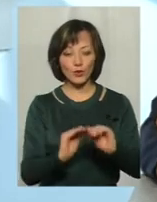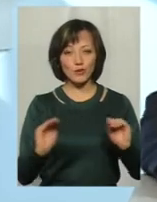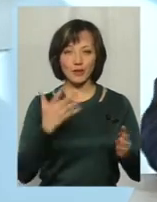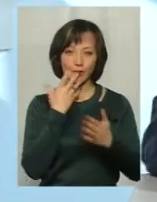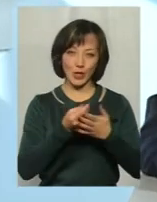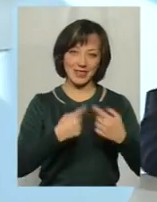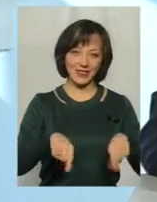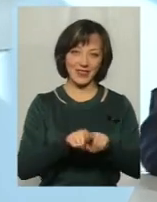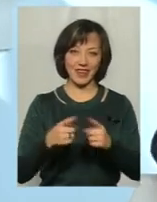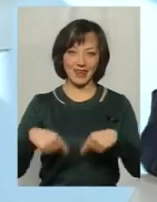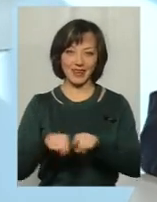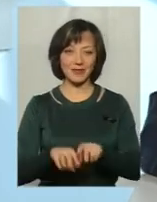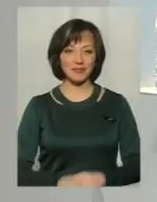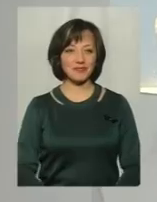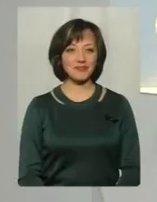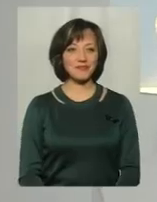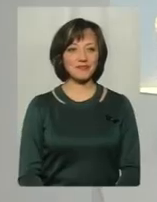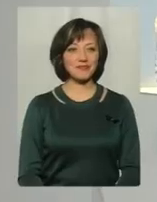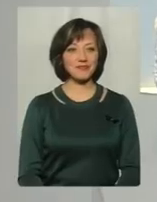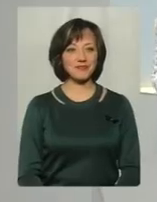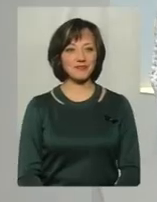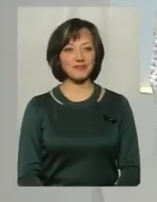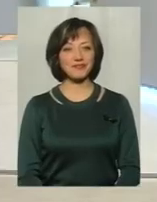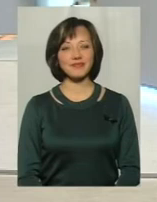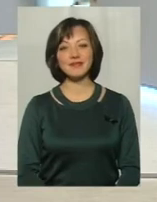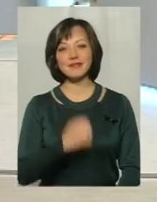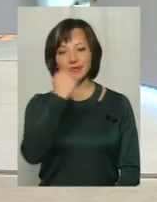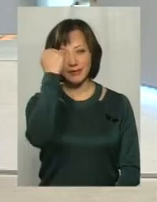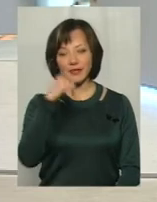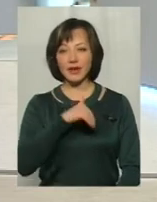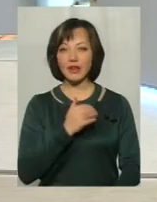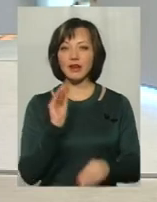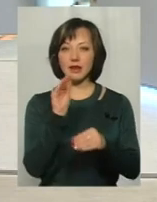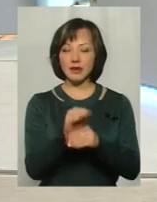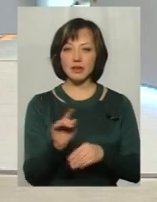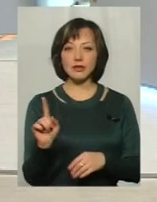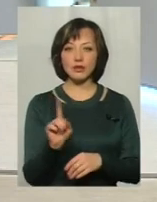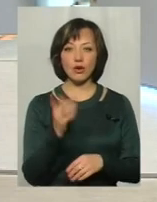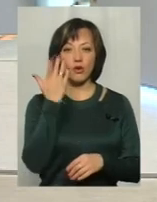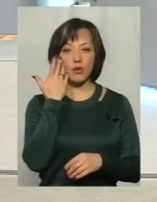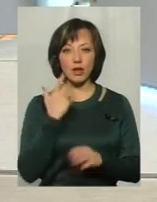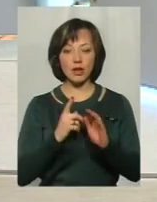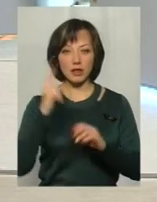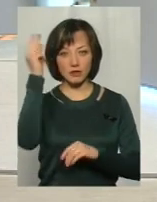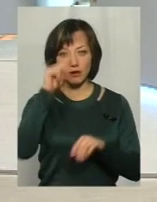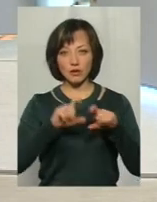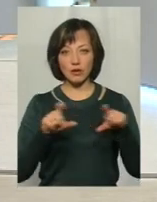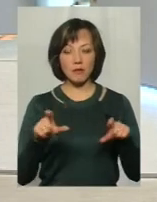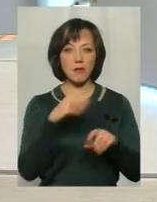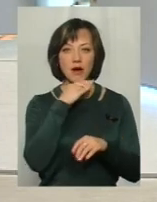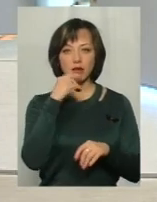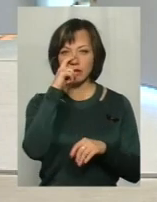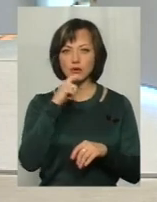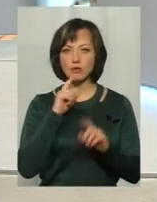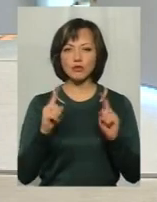сфері, скажімо так. Дякую, пан Святослав. Я хочу щось додати те, що коли навчався в школі, я багато чого, наприклад, не